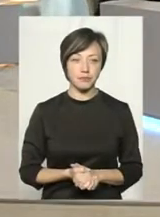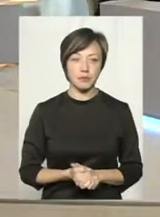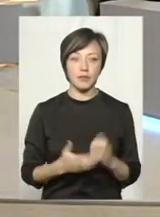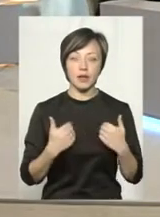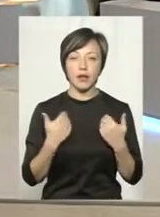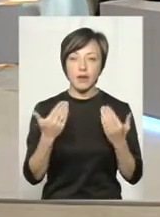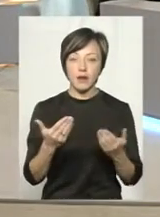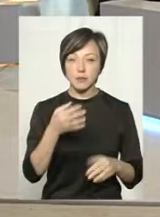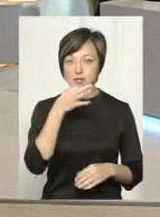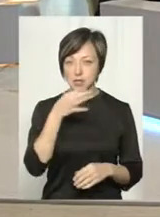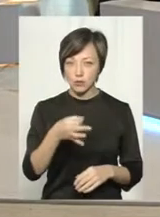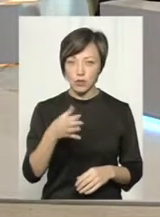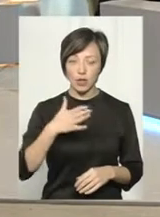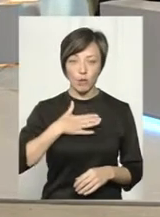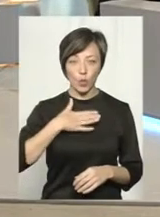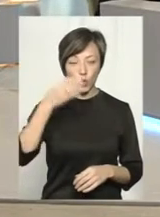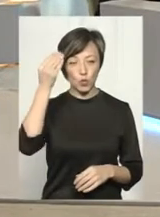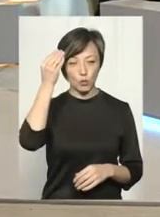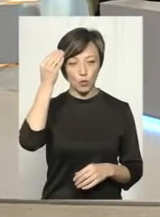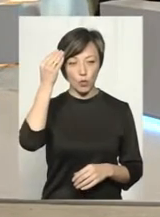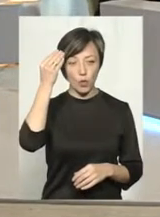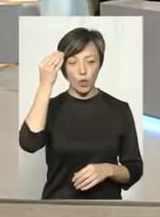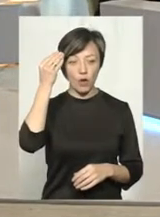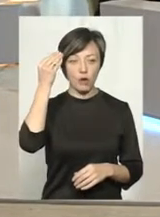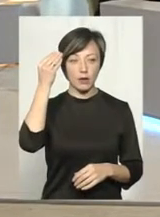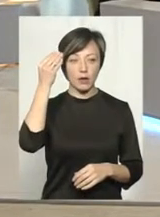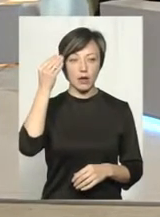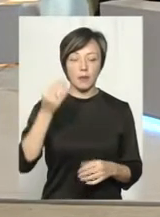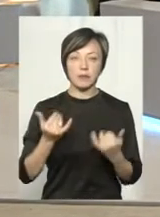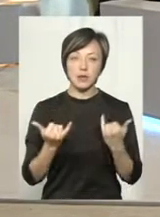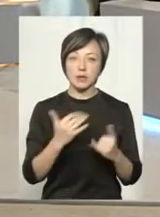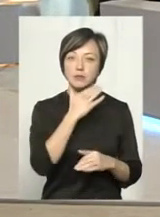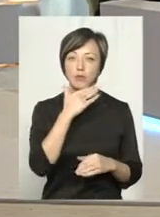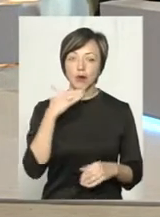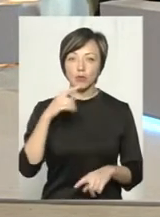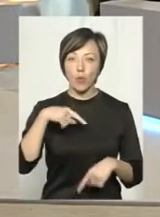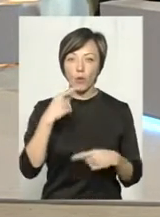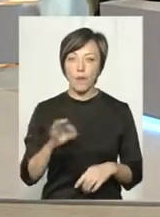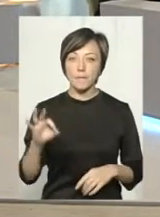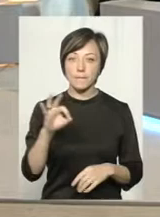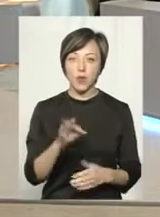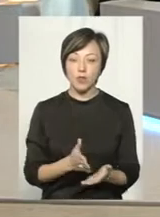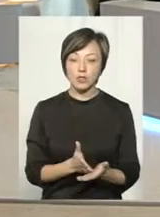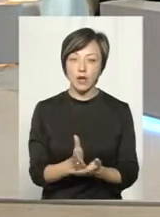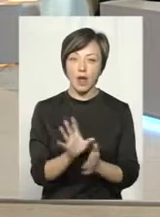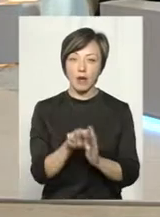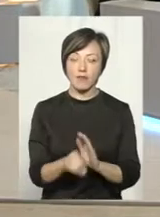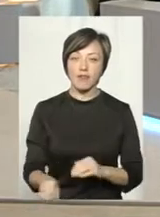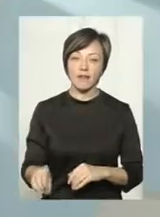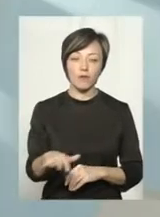вам скажу на мою думку. Ми зараз багато говоримо про шлях в Європу.